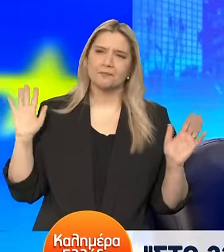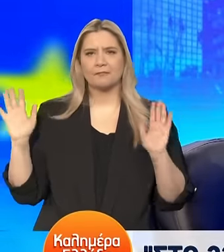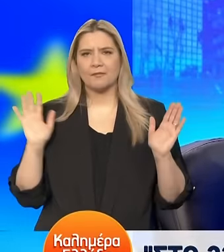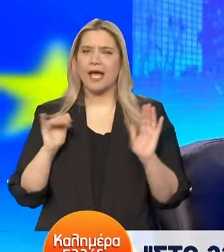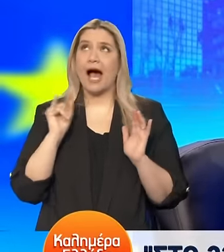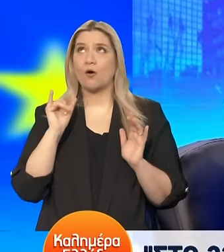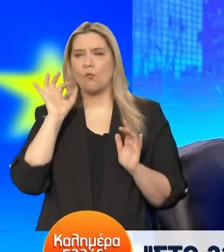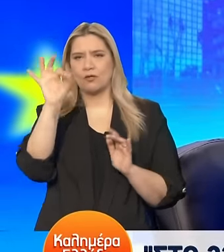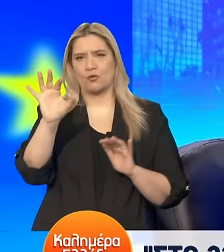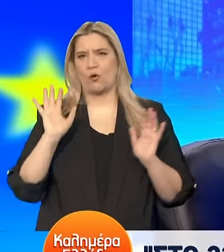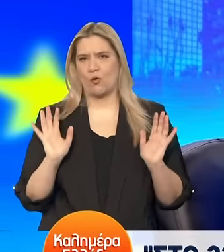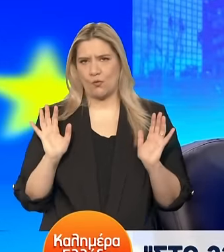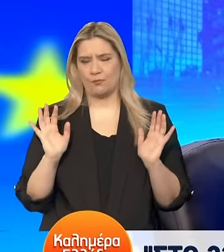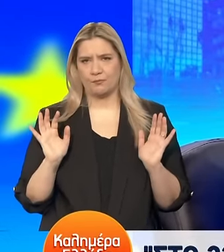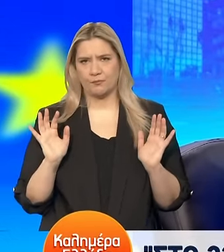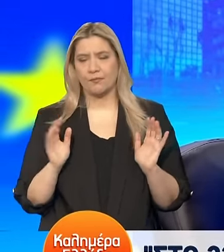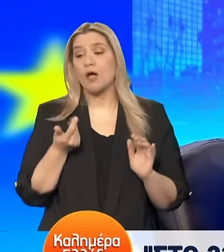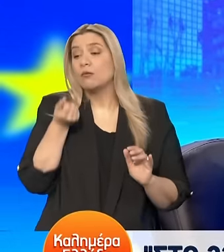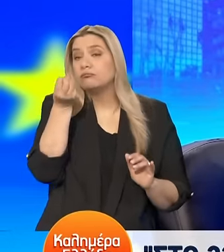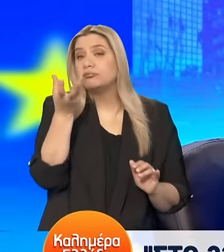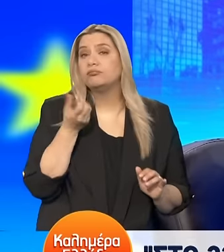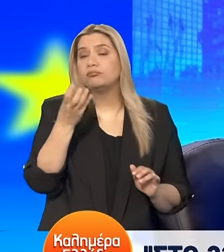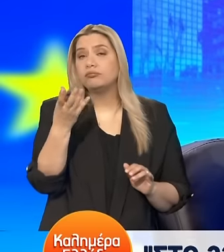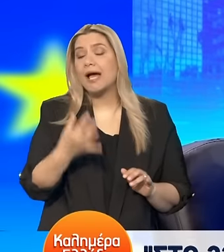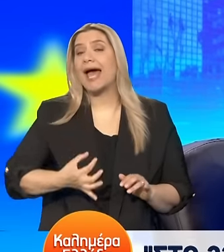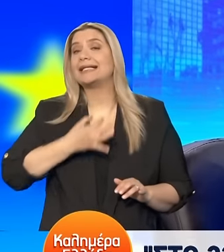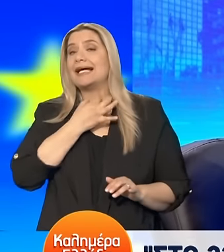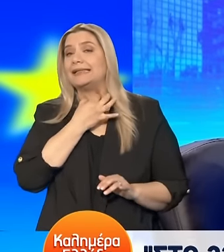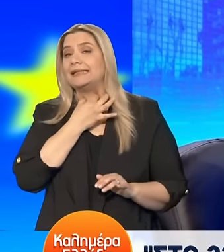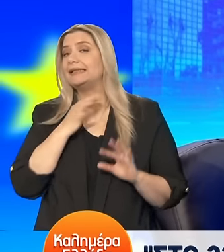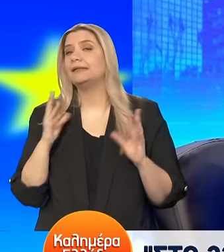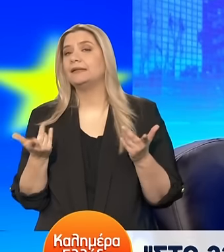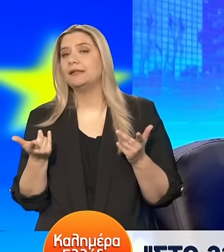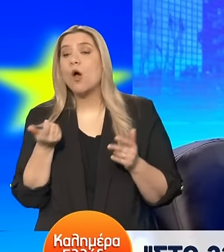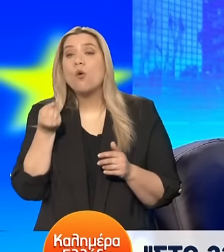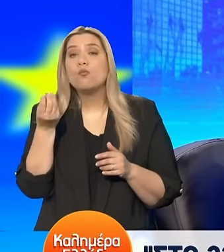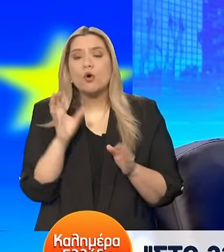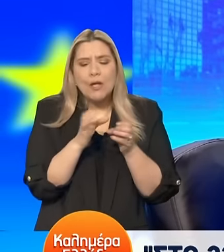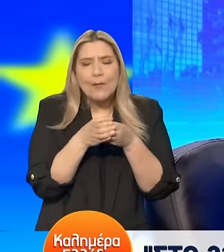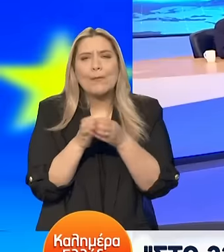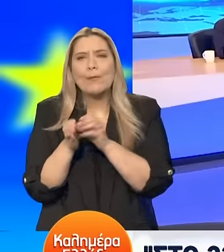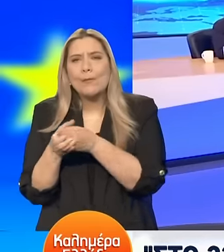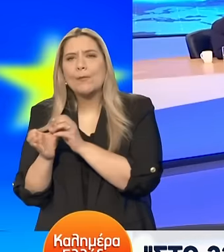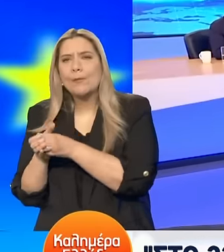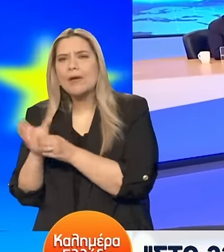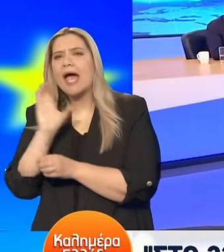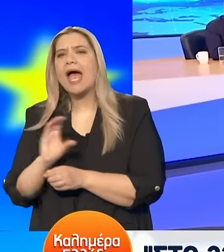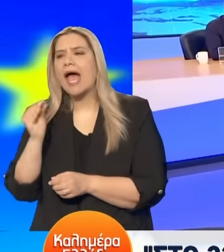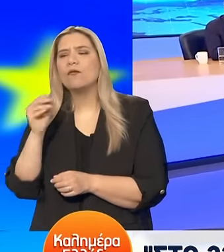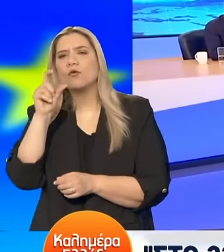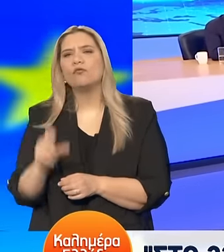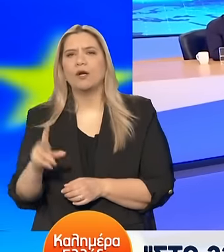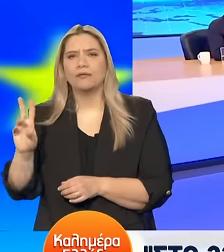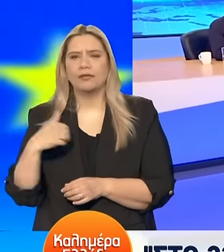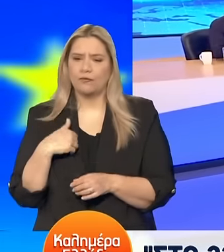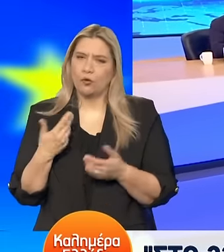στόχο Δηλαδή το αριθμό των ευρωευουλευτών θα εξαρτηθεί πάρα πολύ Από το πόσα μικρά κόμματα θα εκλέξουν ευρωβουλευτή Και κάνει κάτι το οποίο είναι πέραν από